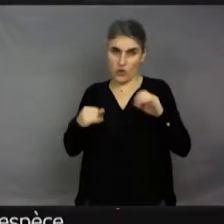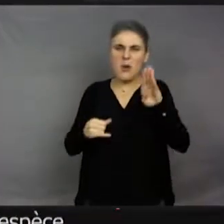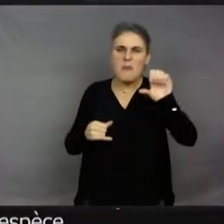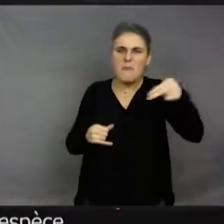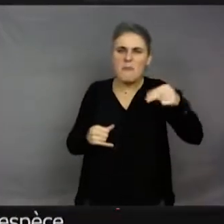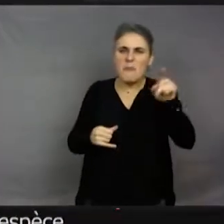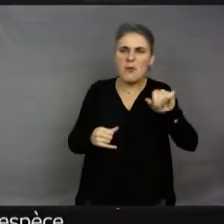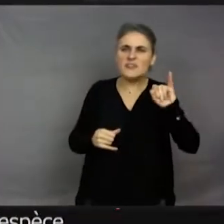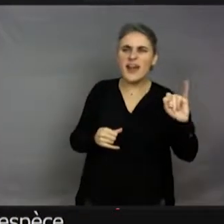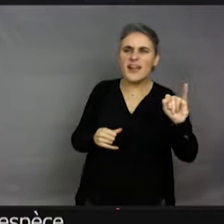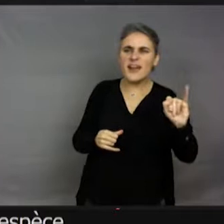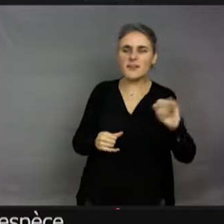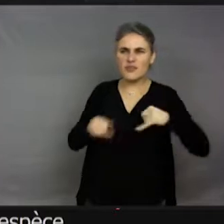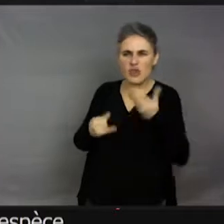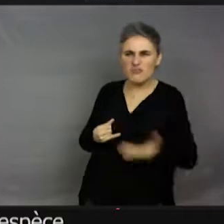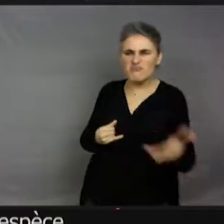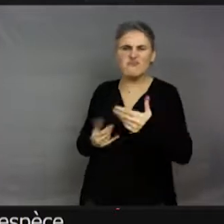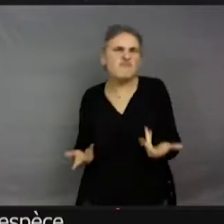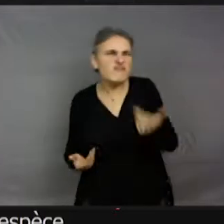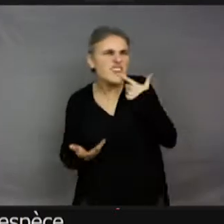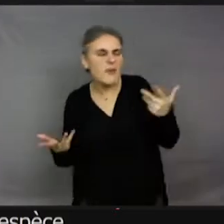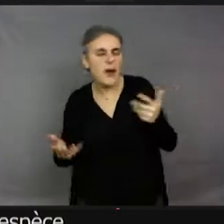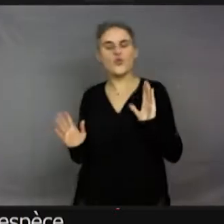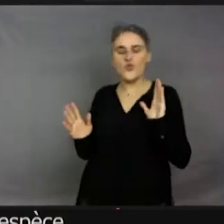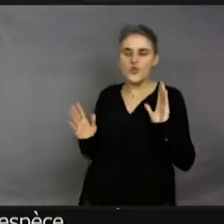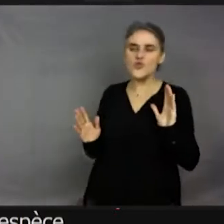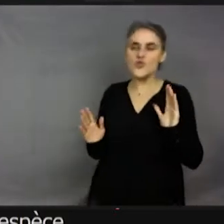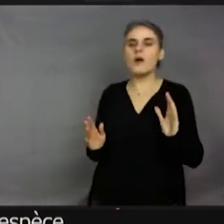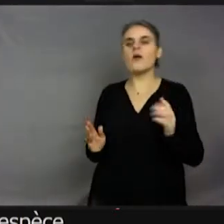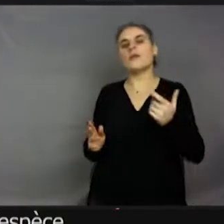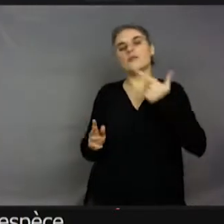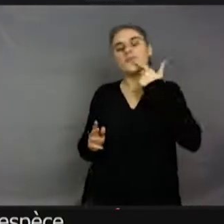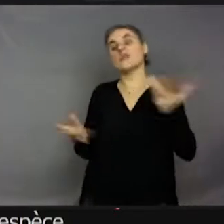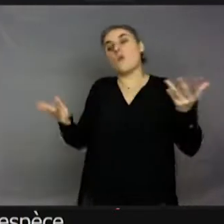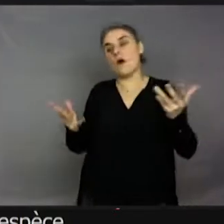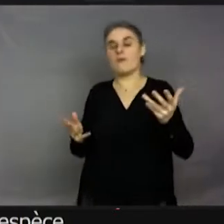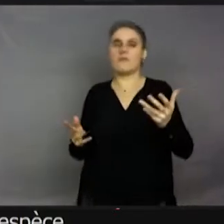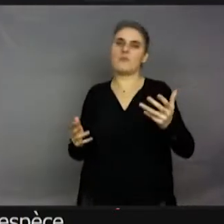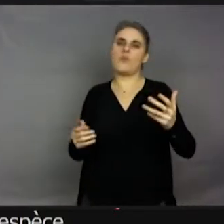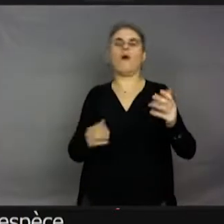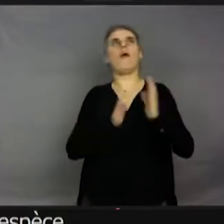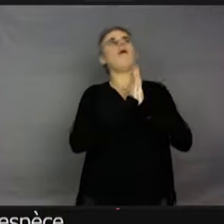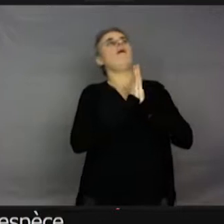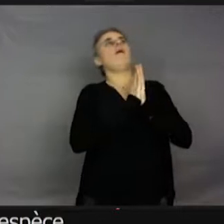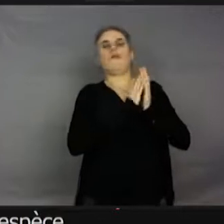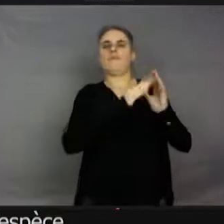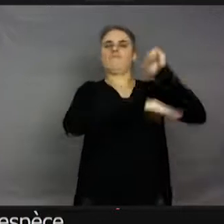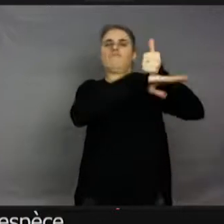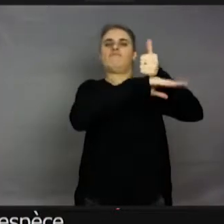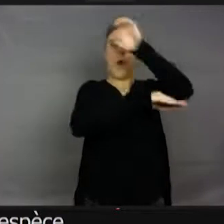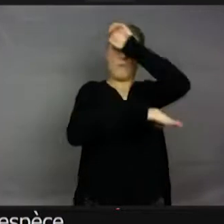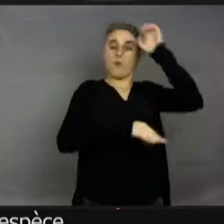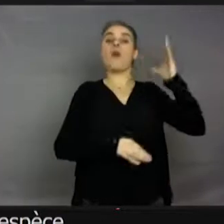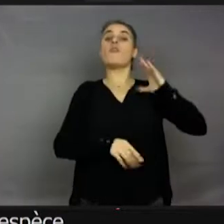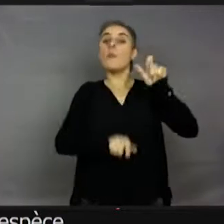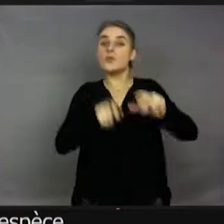collège encore, on ne sait pas trop ce que veut dire bonsaï, qui veut dire gloire à l'empereur. Et c'est vrai qu'il y avait des humains qui se suicidaient pour l'empereur, donc